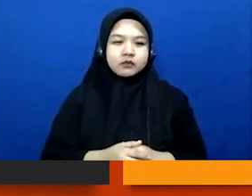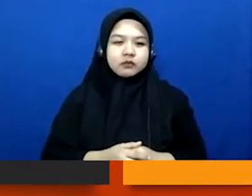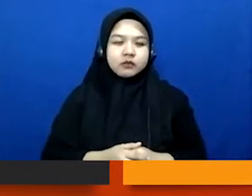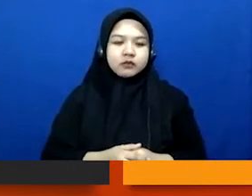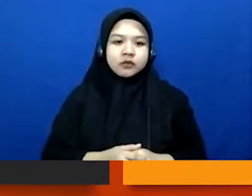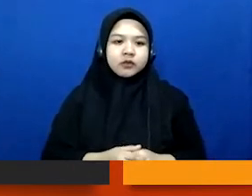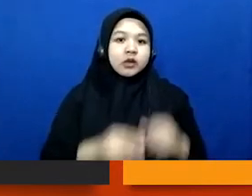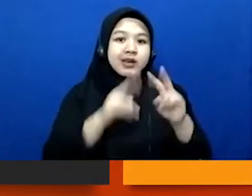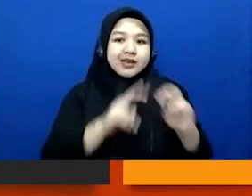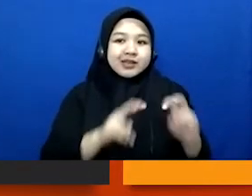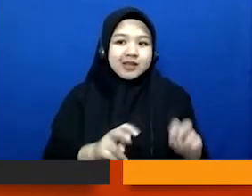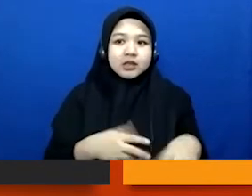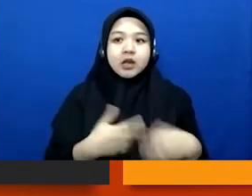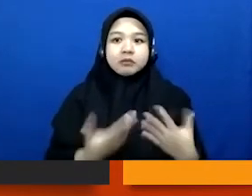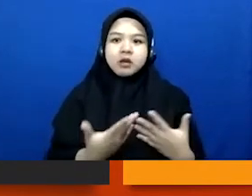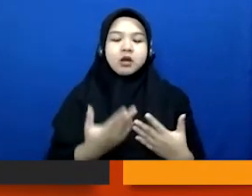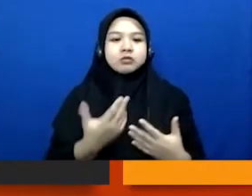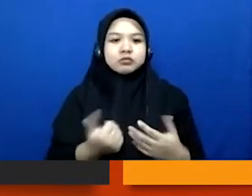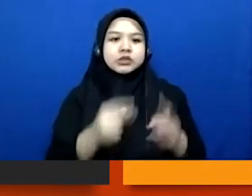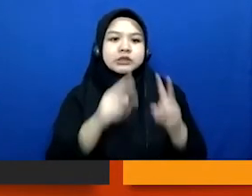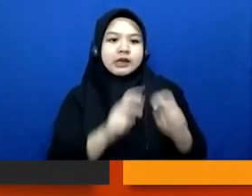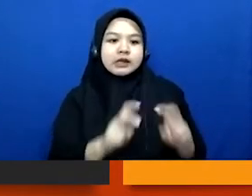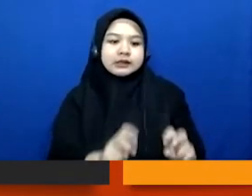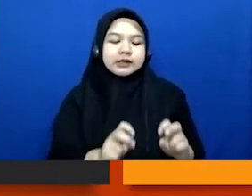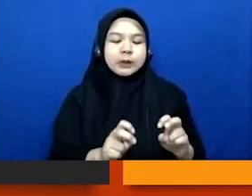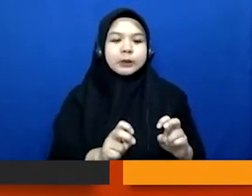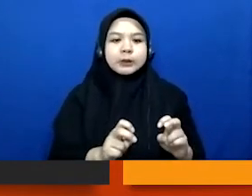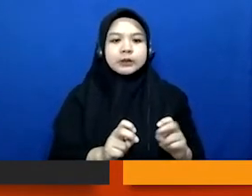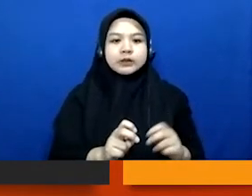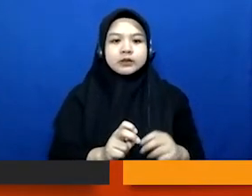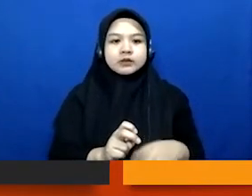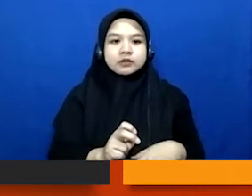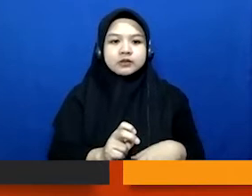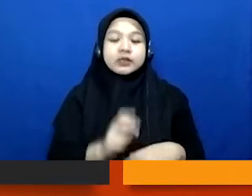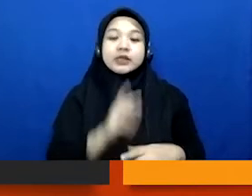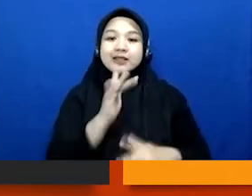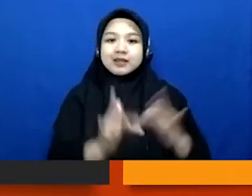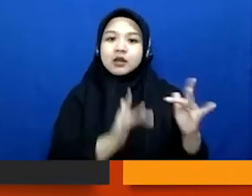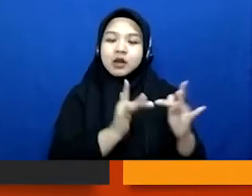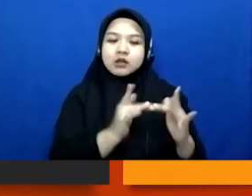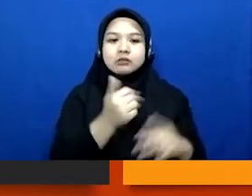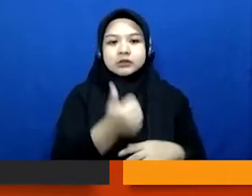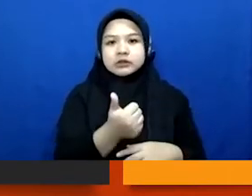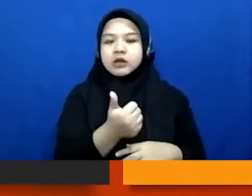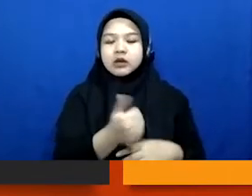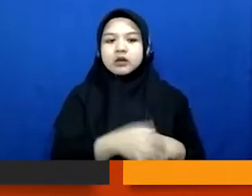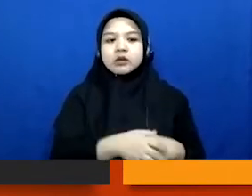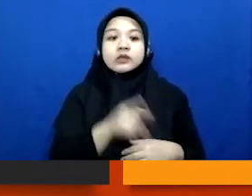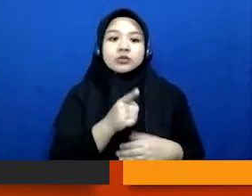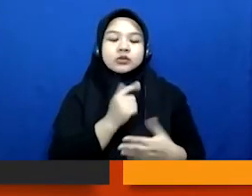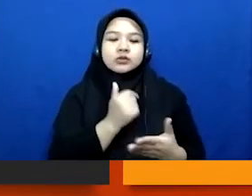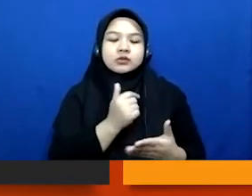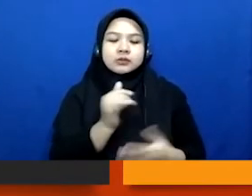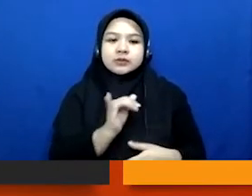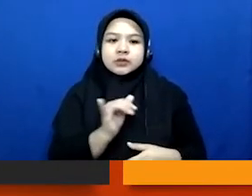risetnya bisa melalui riset di internet misalnya nah ini seperti yang